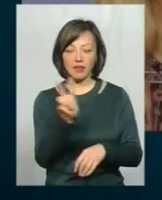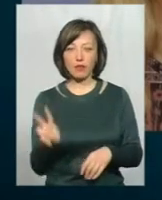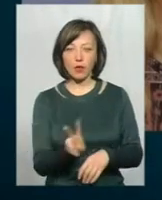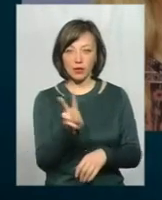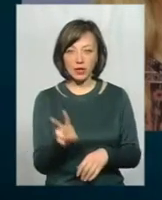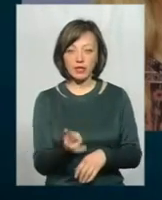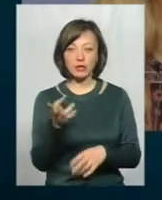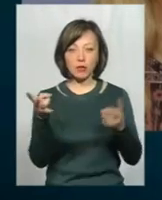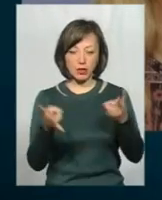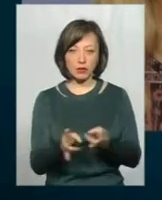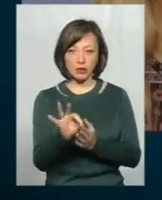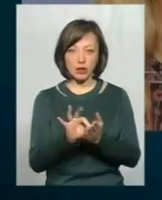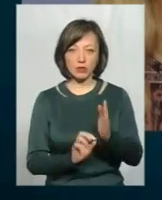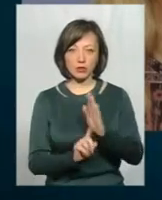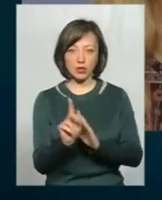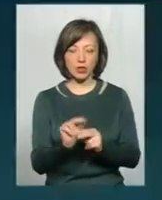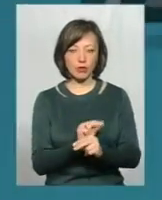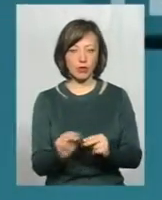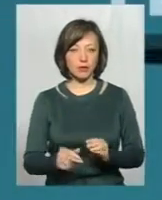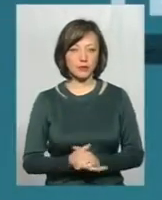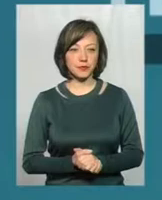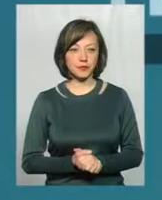та за потреби одразу розпочати лікування.